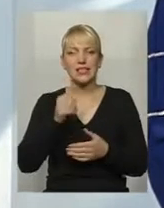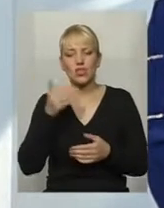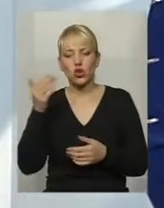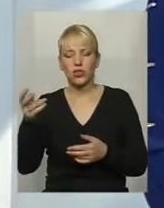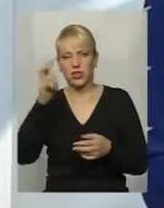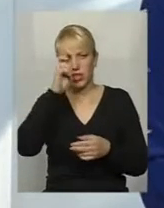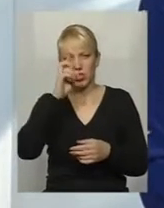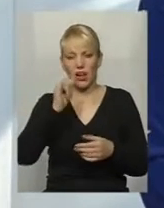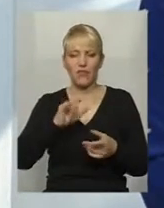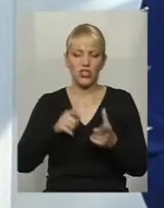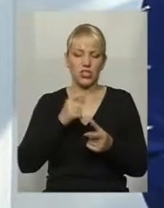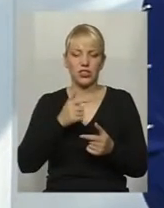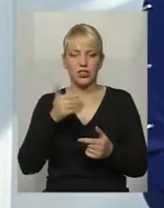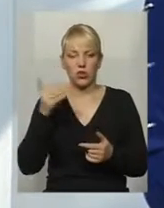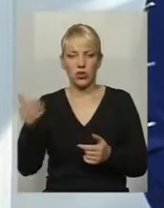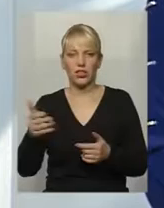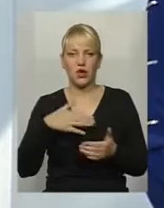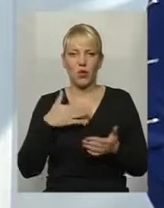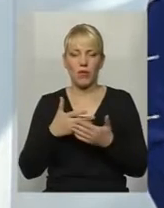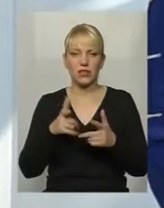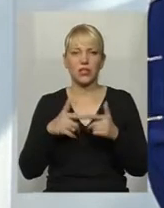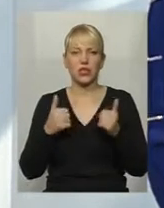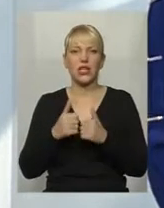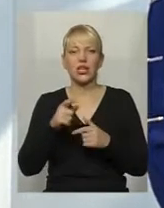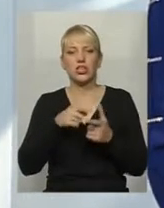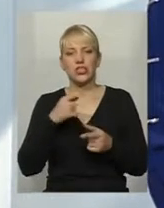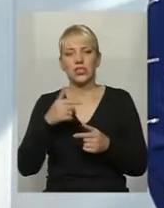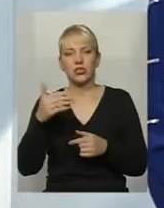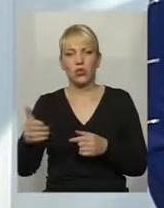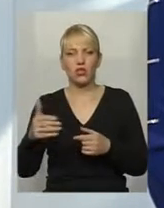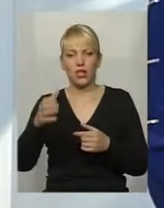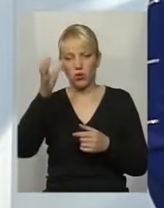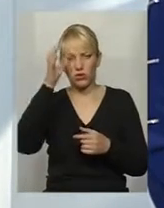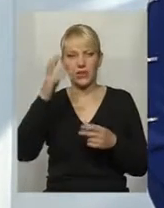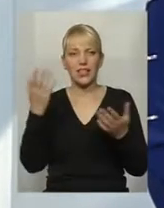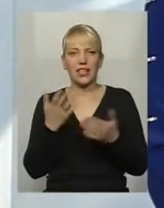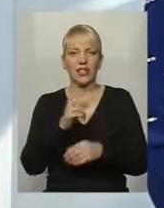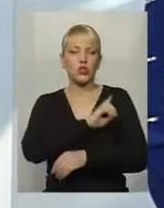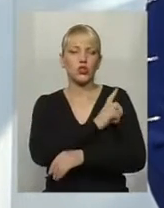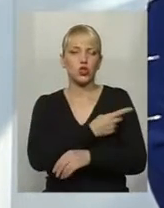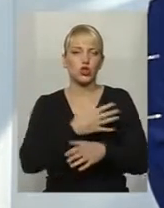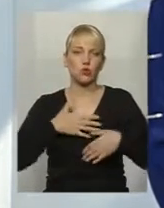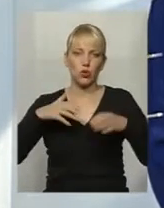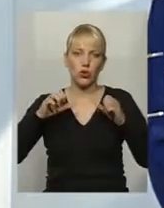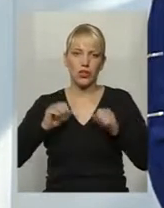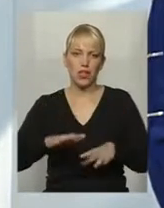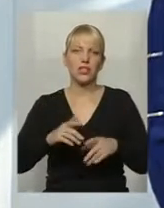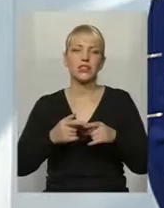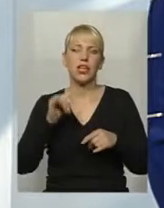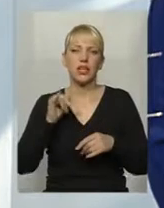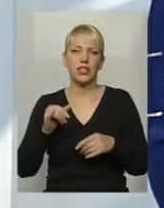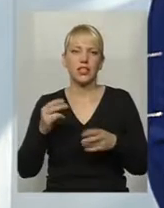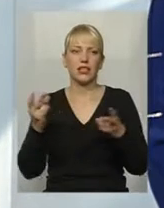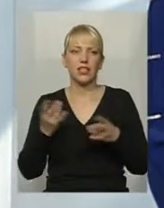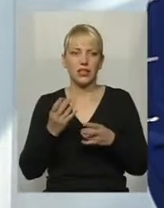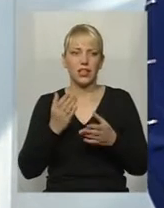зі сторони громадських організацій чи зі сторони освіти, щоб якісь зусилля докладалися. І разом з тим пільги є